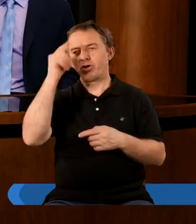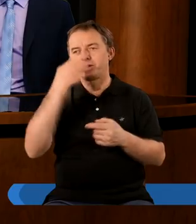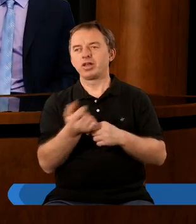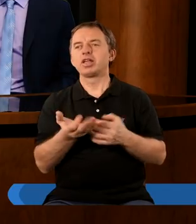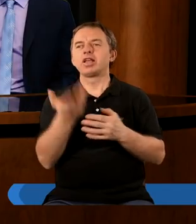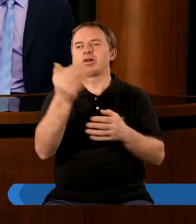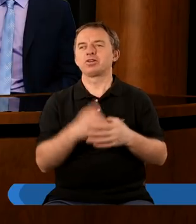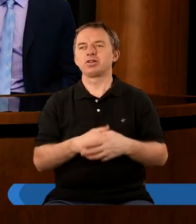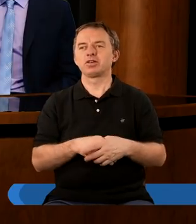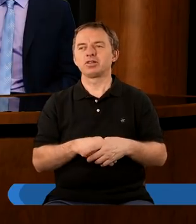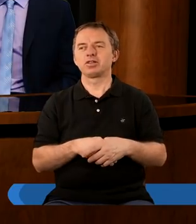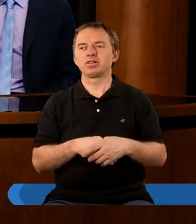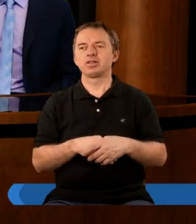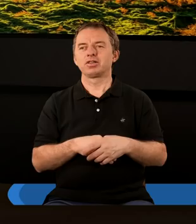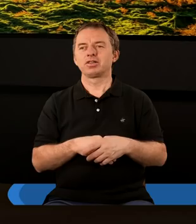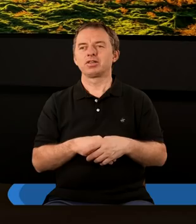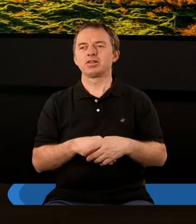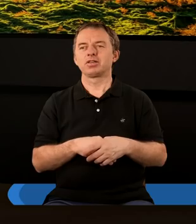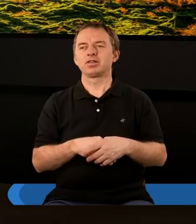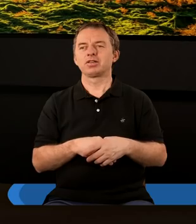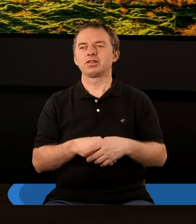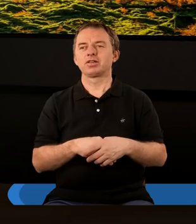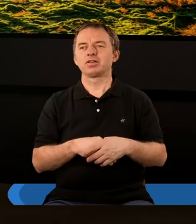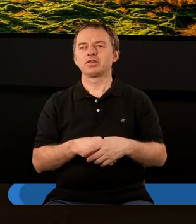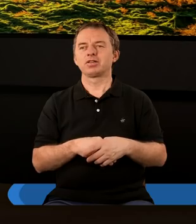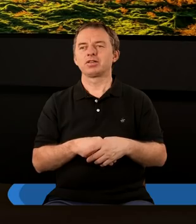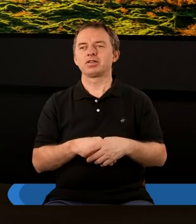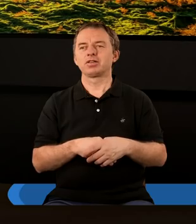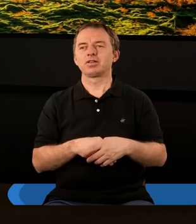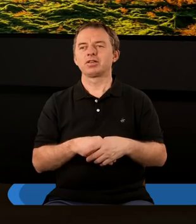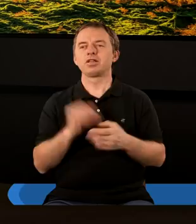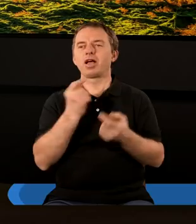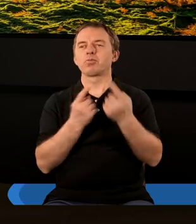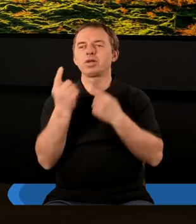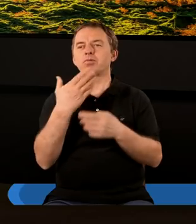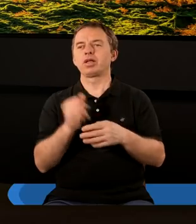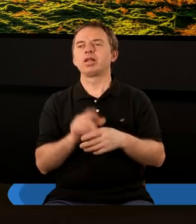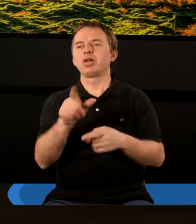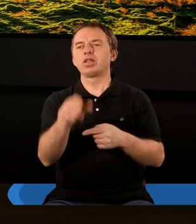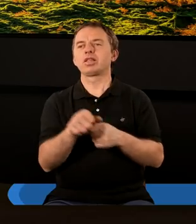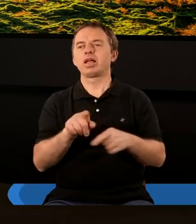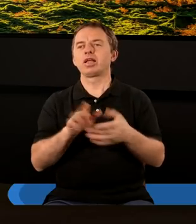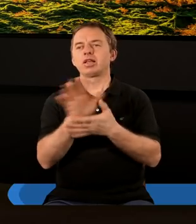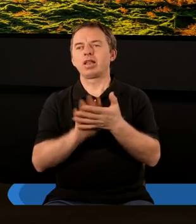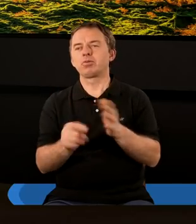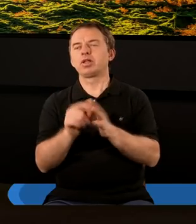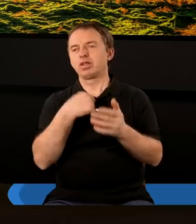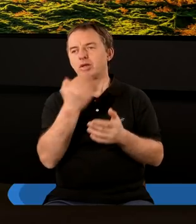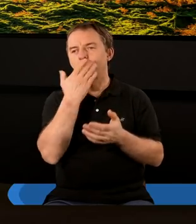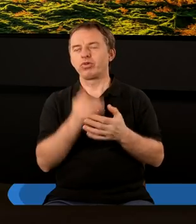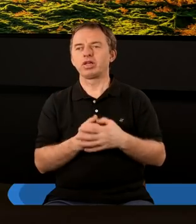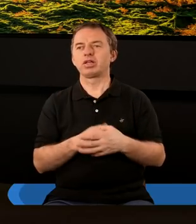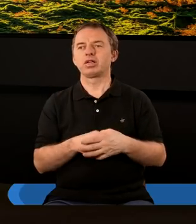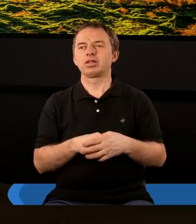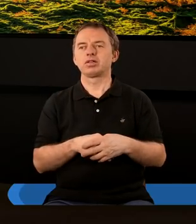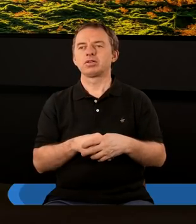Niewyobrażalna ilość istnień. Magda, jak myślisz, co ten tekst dla mnie dzisiaj mówi mi?